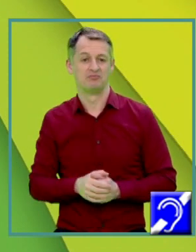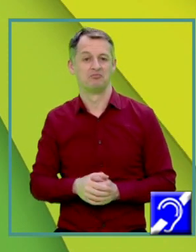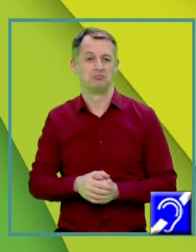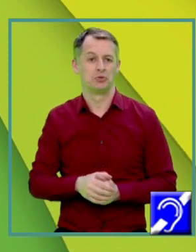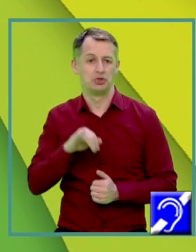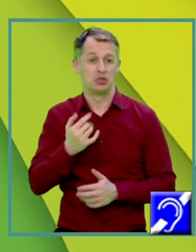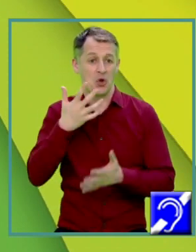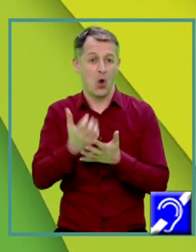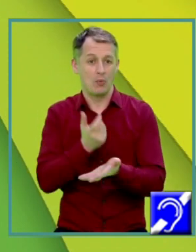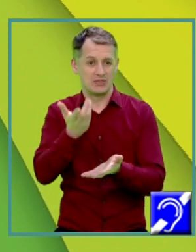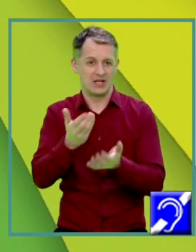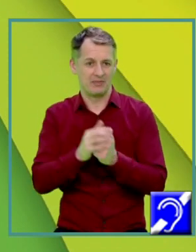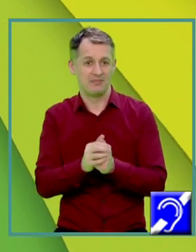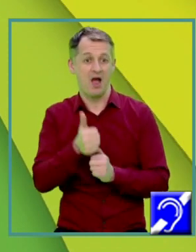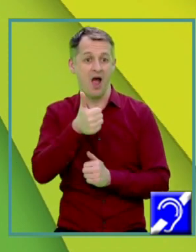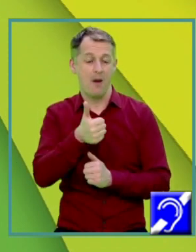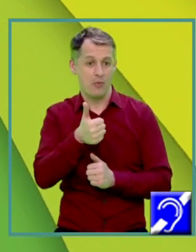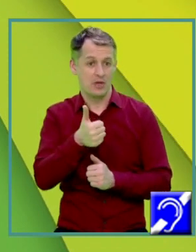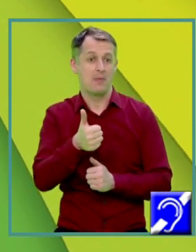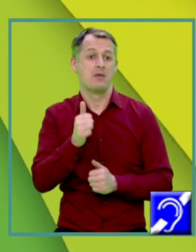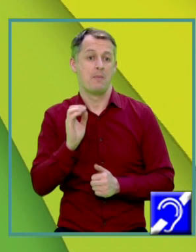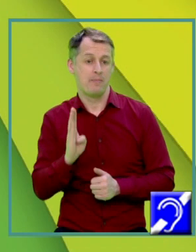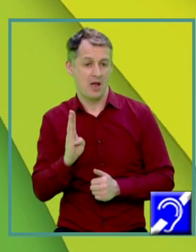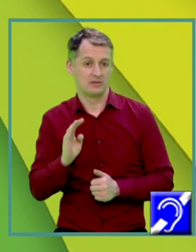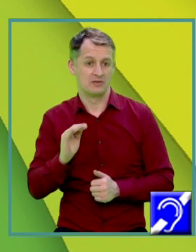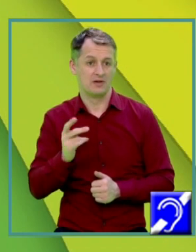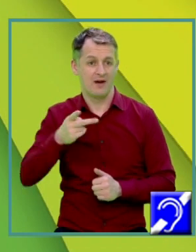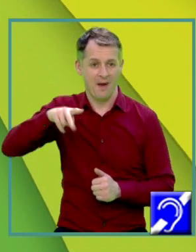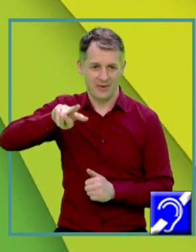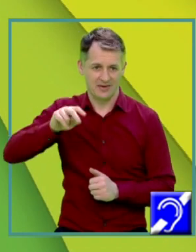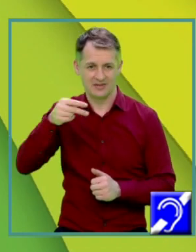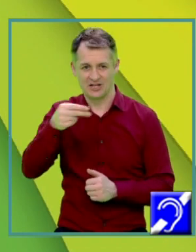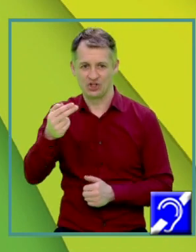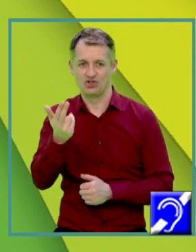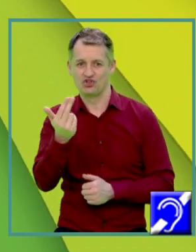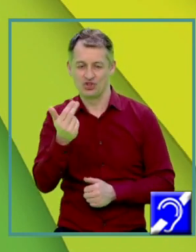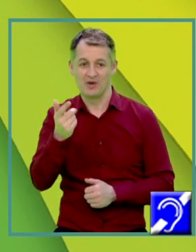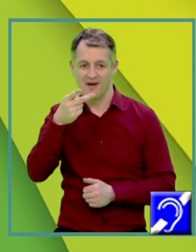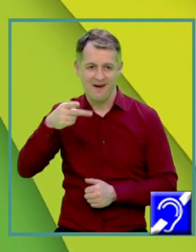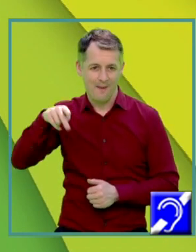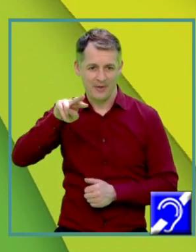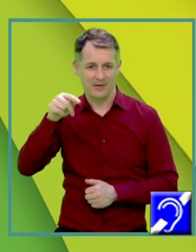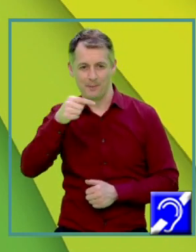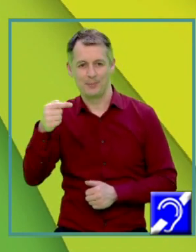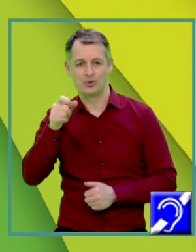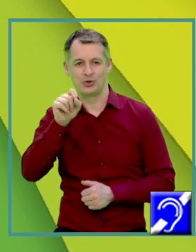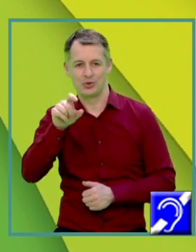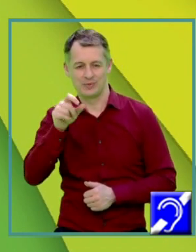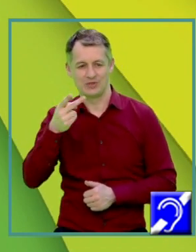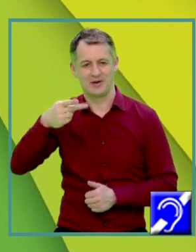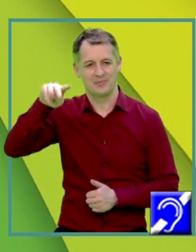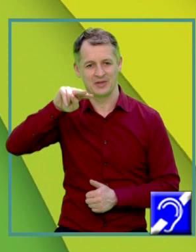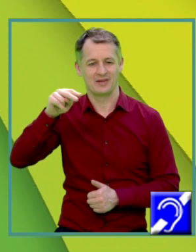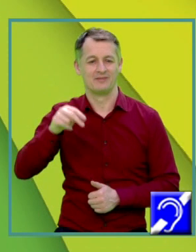atunci vom obține Apotema bazei la pătrat egal 15 la pătrat minus 12 la